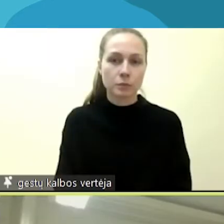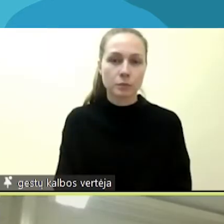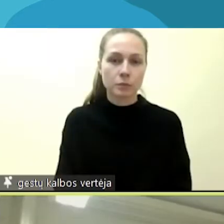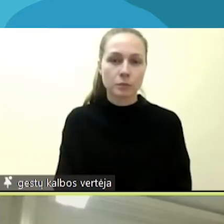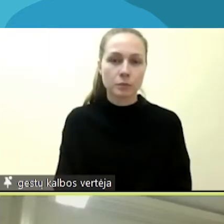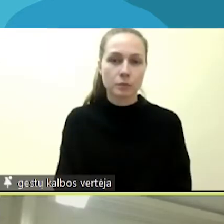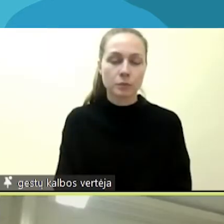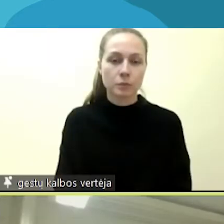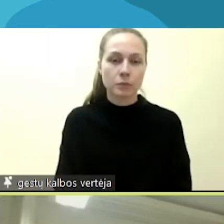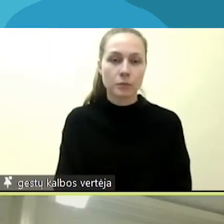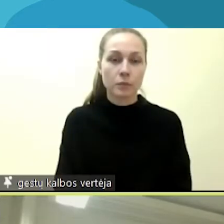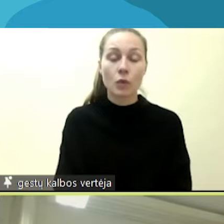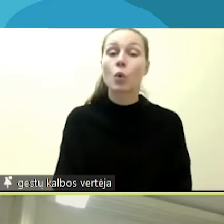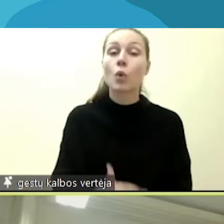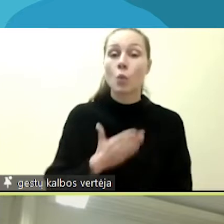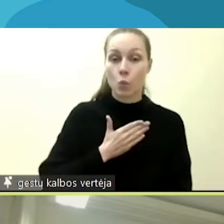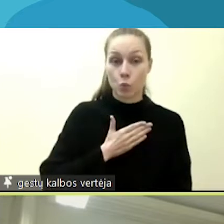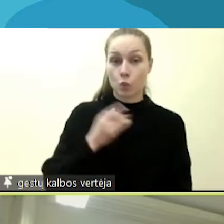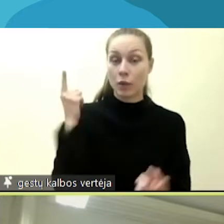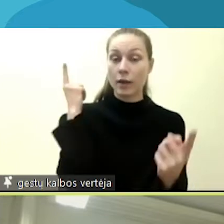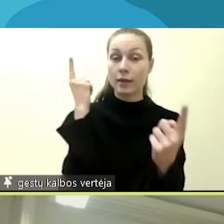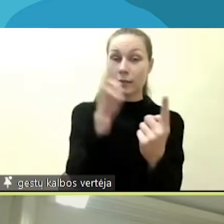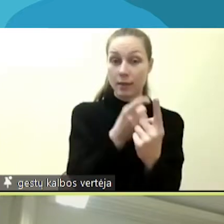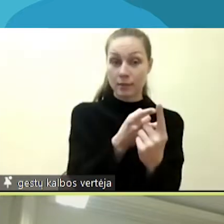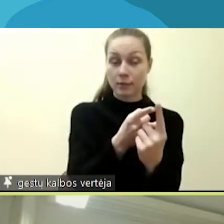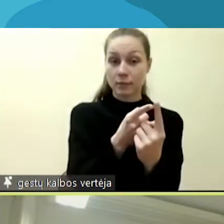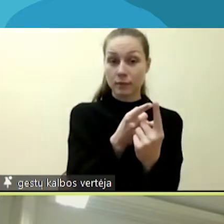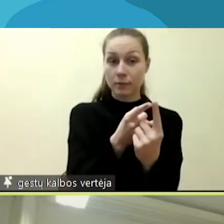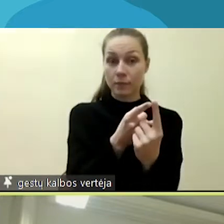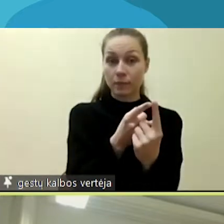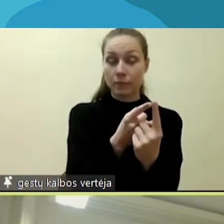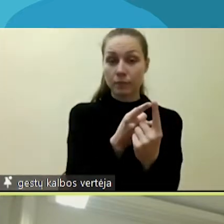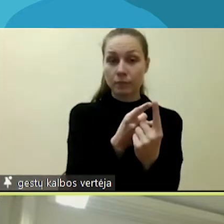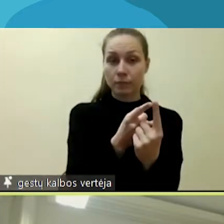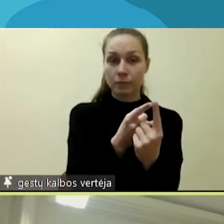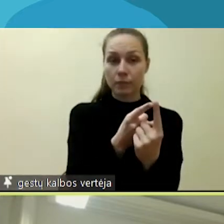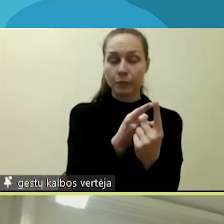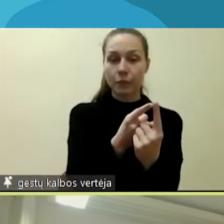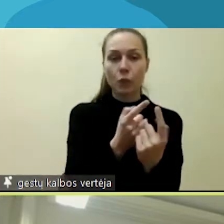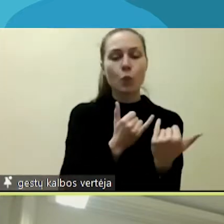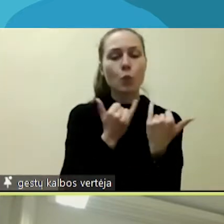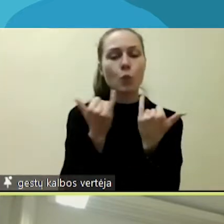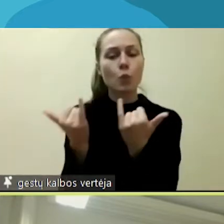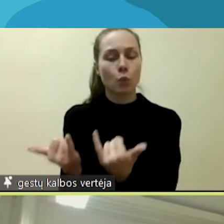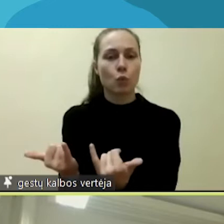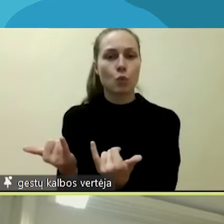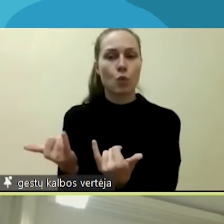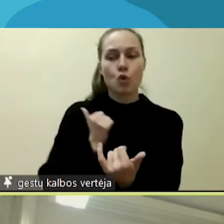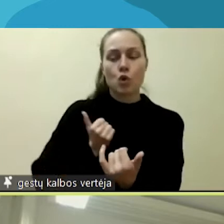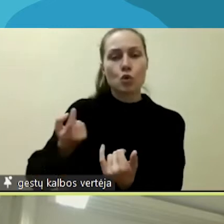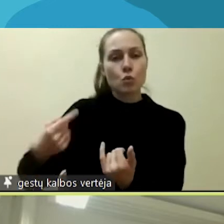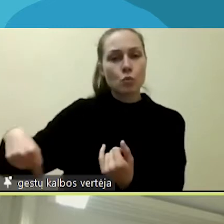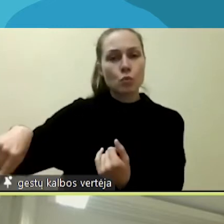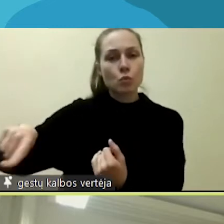Mūsų tikslas – užtikrinti, kad žmonės praneštų